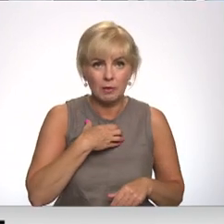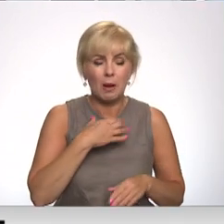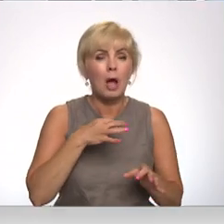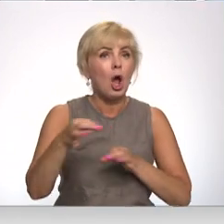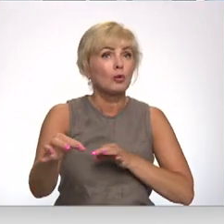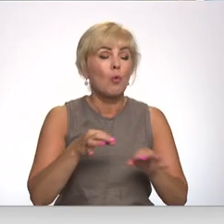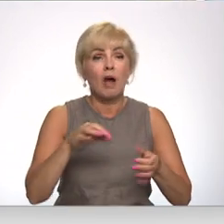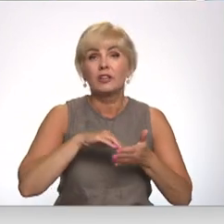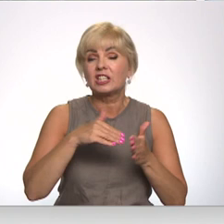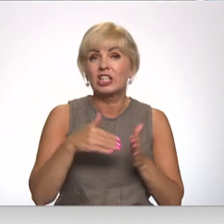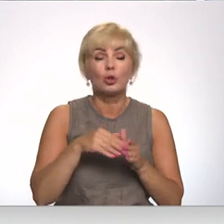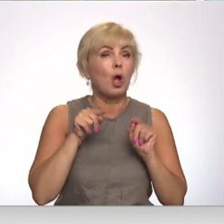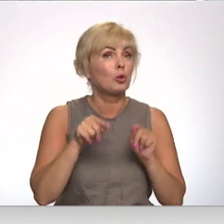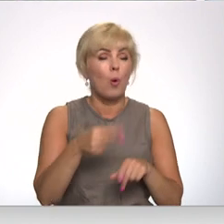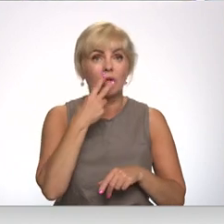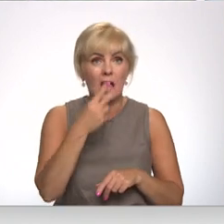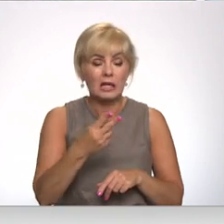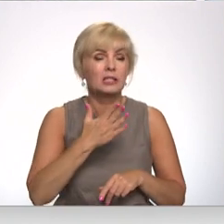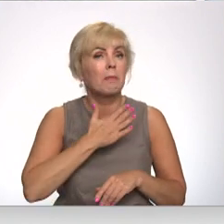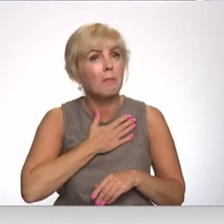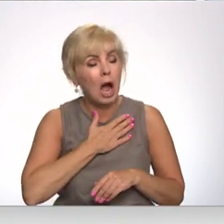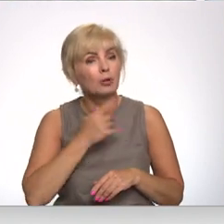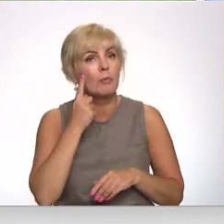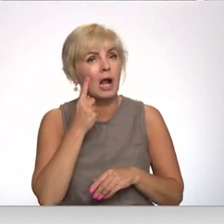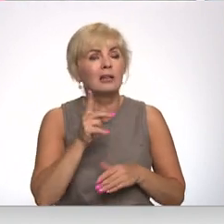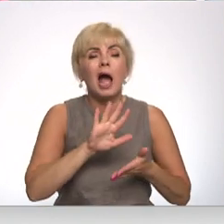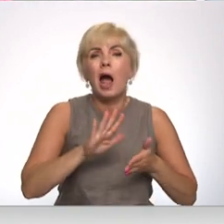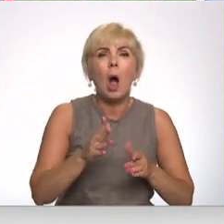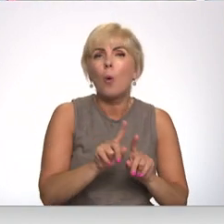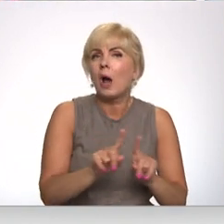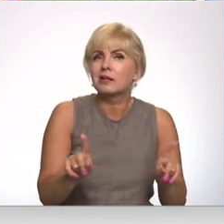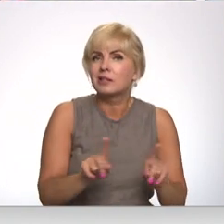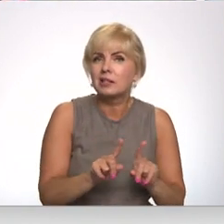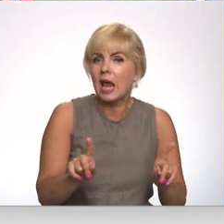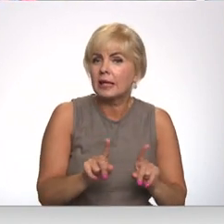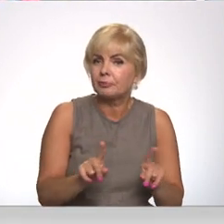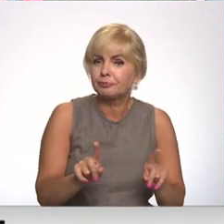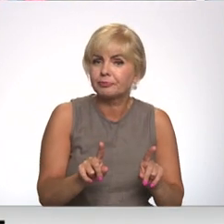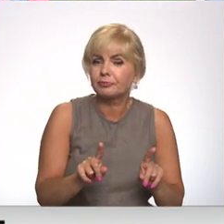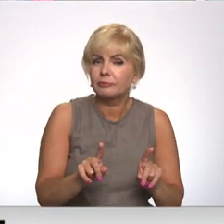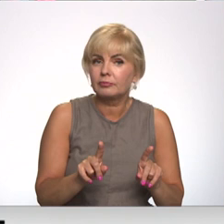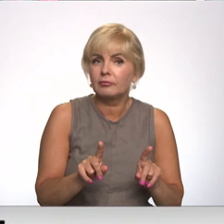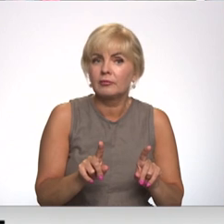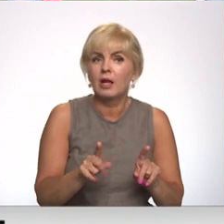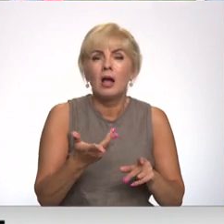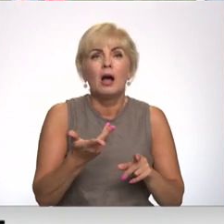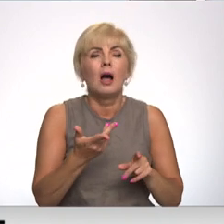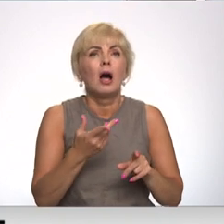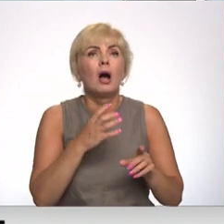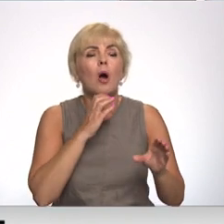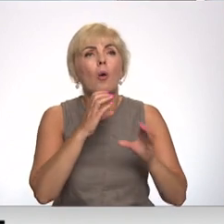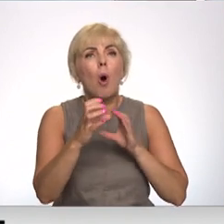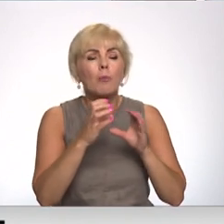neredzam tādu situāciju, kas mums tomēr ir kaut kādā mērā tulkojums, kā tad